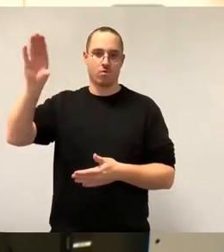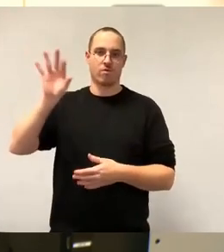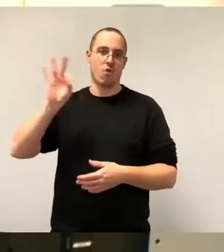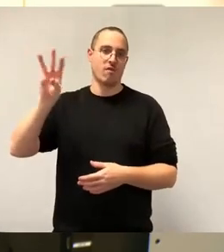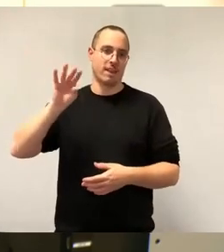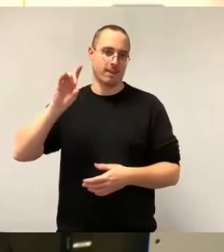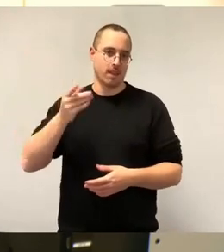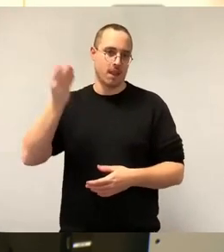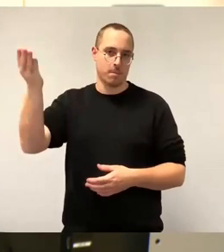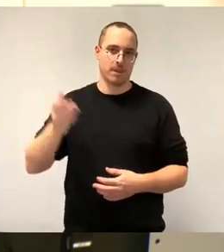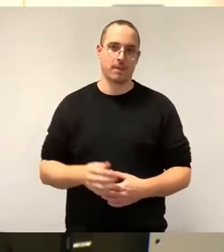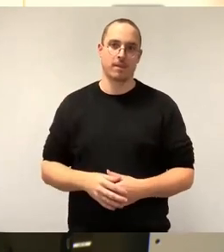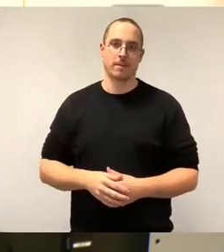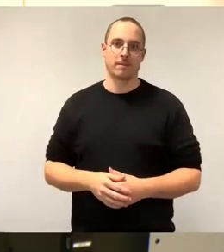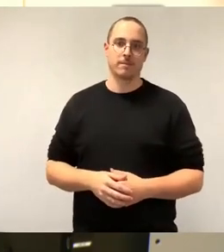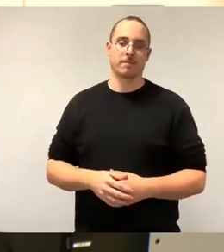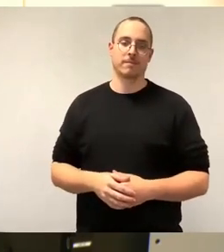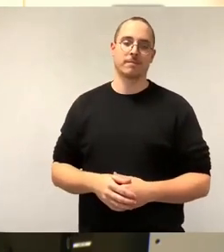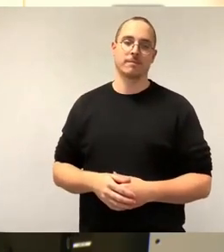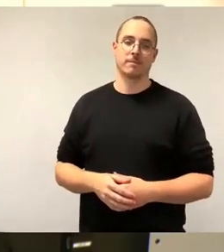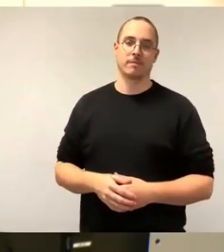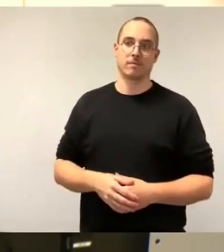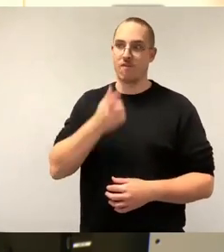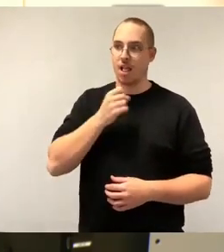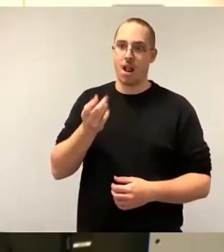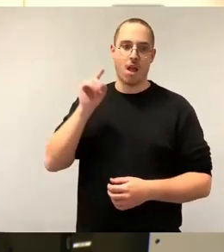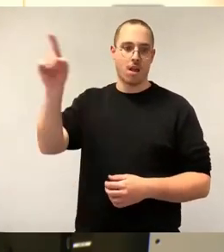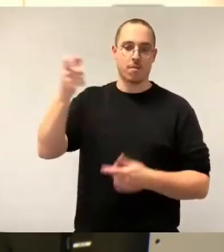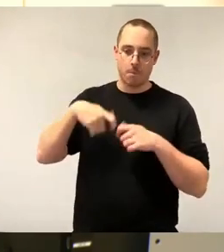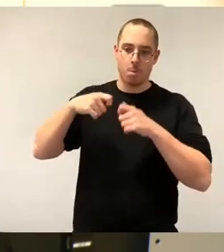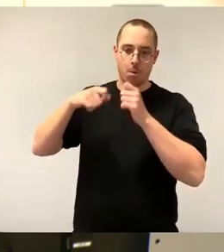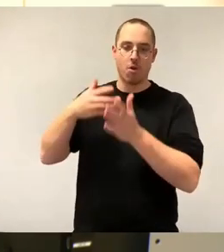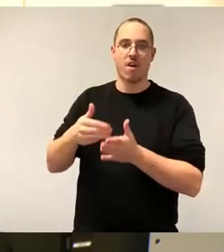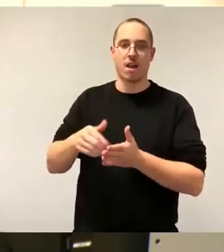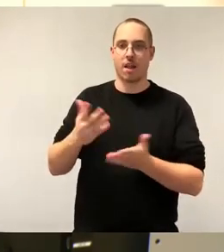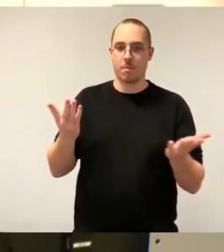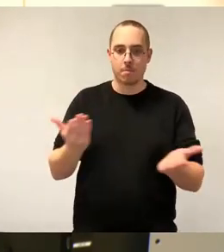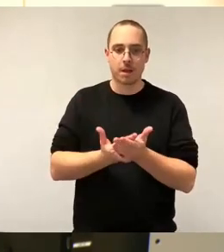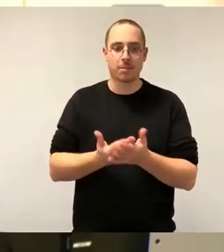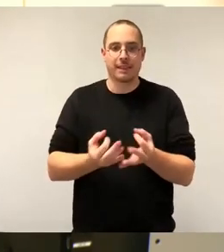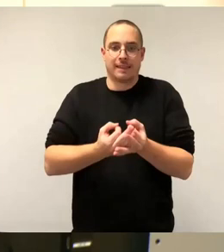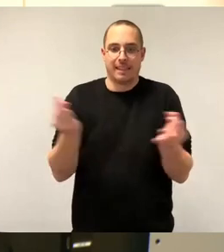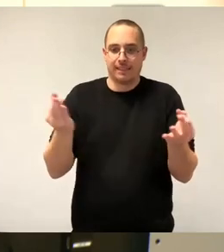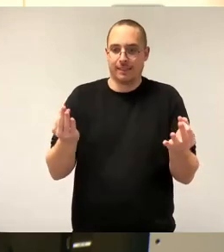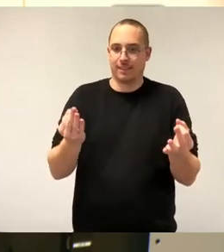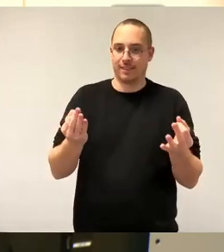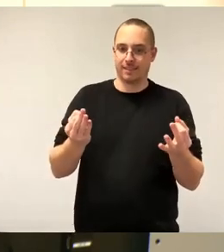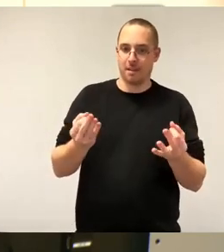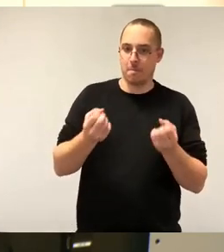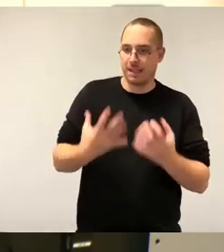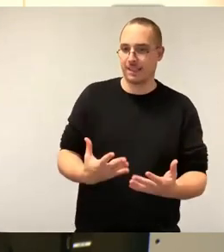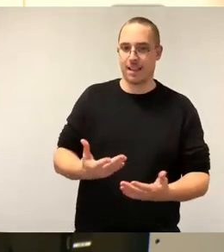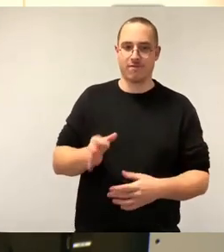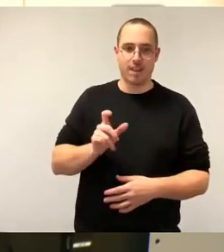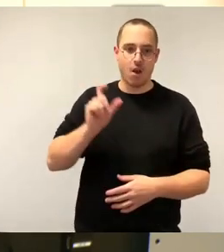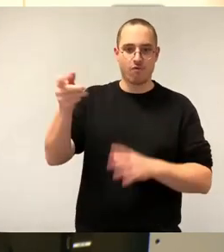wieder ins Bauen kommt und die Zuschüsse abgesenkt werden können. Aber wenn nichts passiert, was soll man denn sonst tun? Wir halten das für ein wichtiges Zeichen und